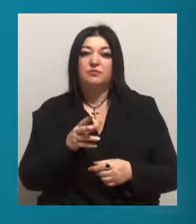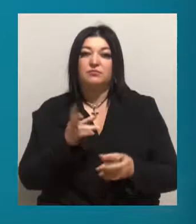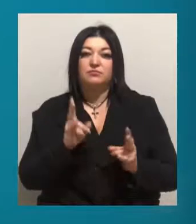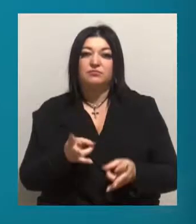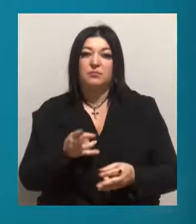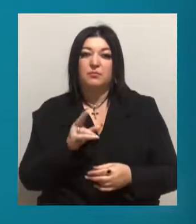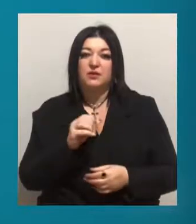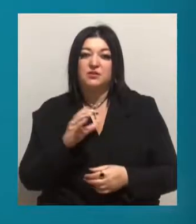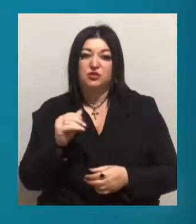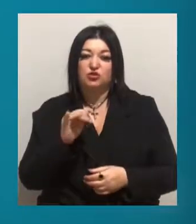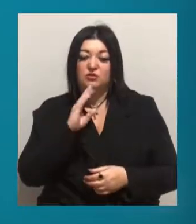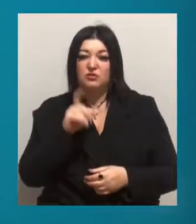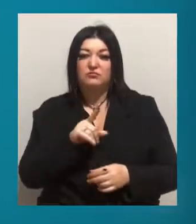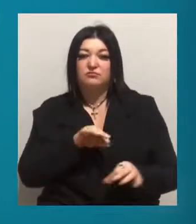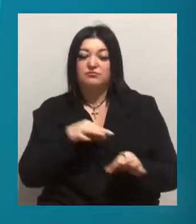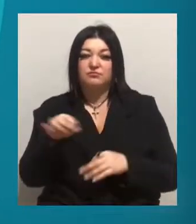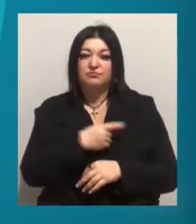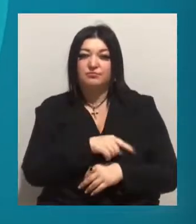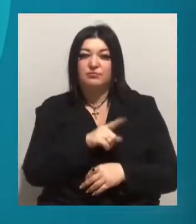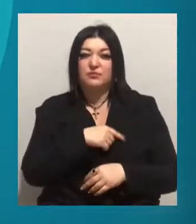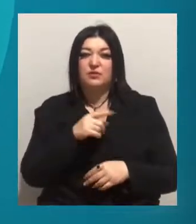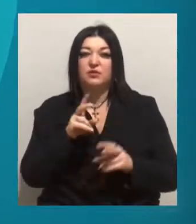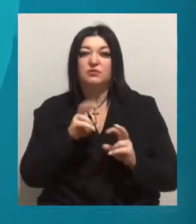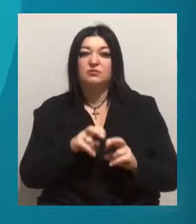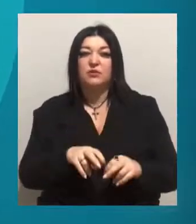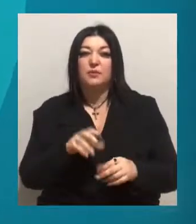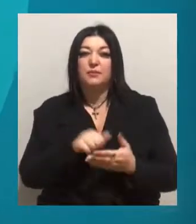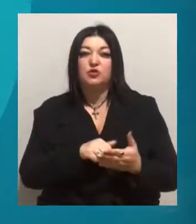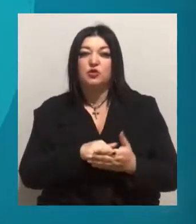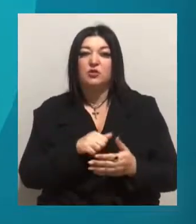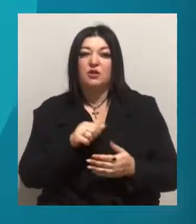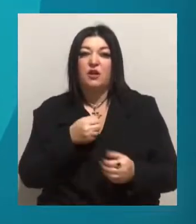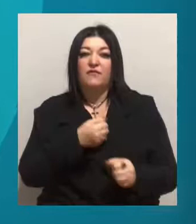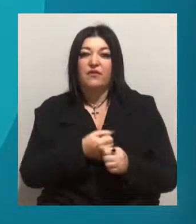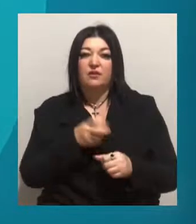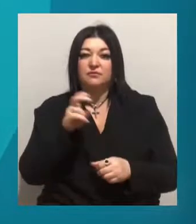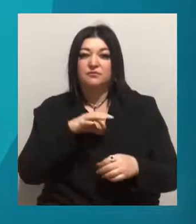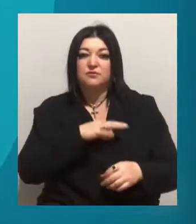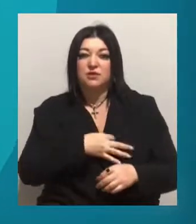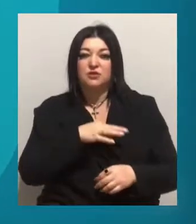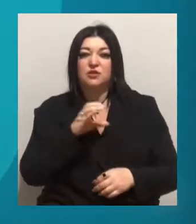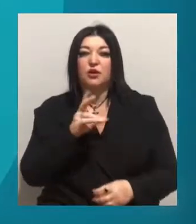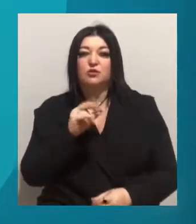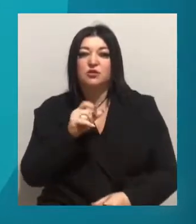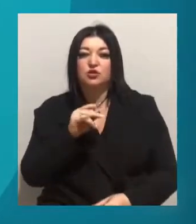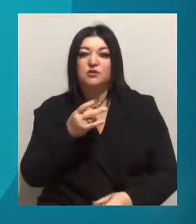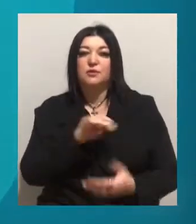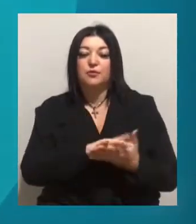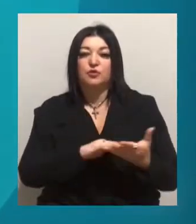першої міської лікарні. З'ясовувати причини аварії на місце пригоди приїхали слідчі. Сергій Козачинський продовжить тему.